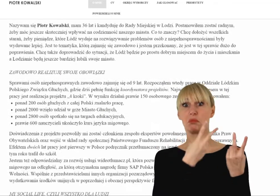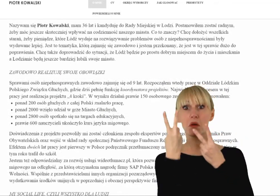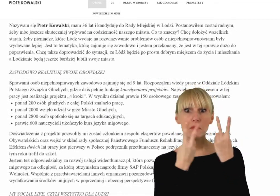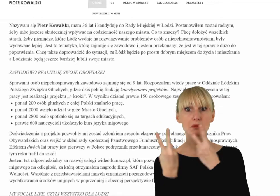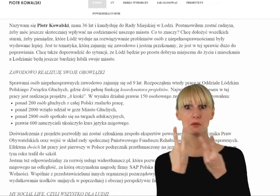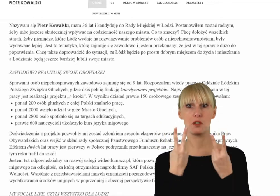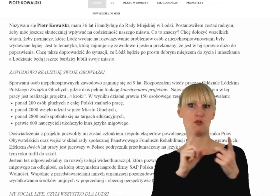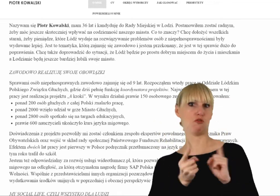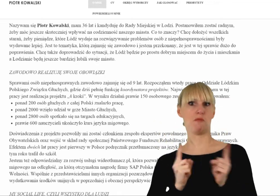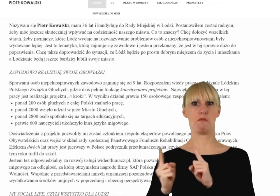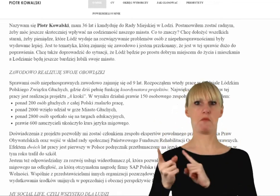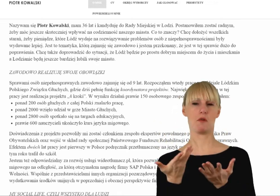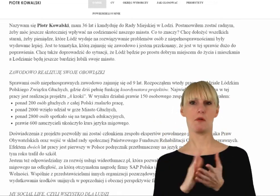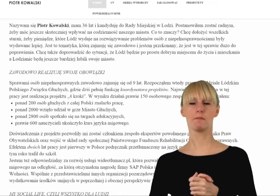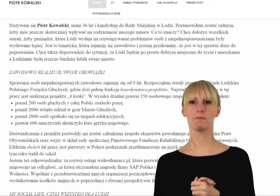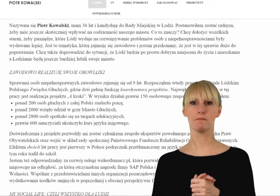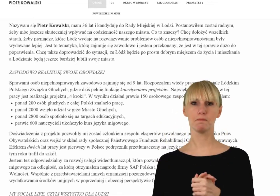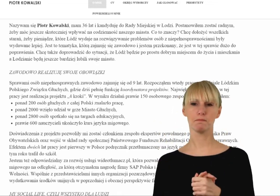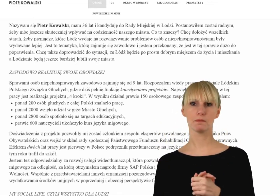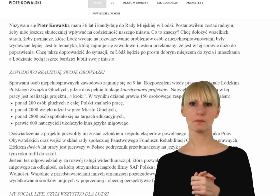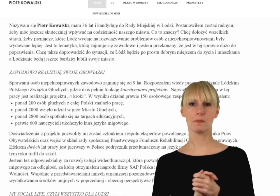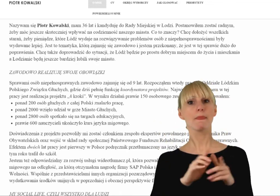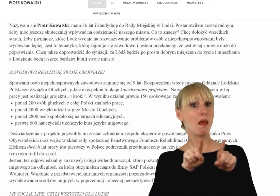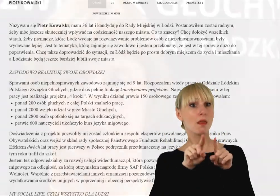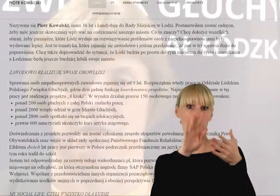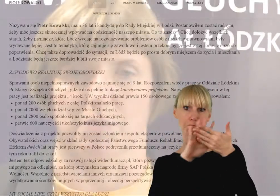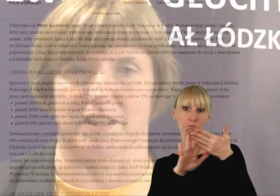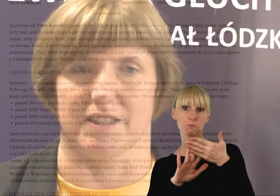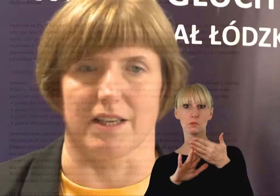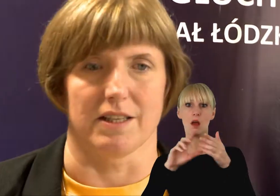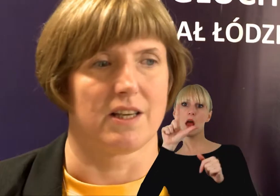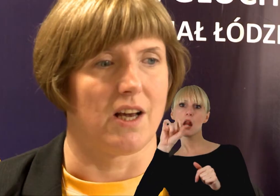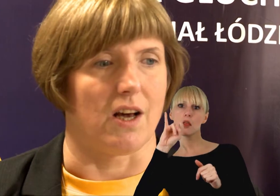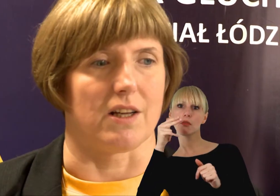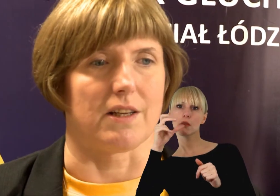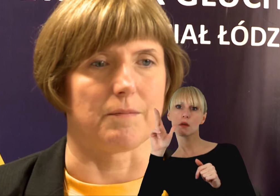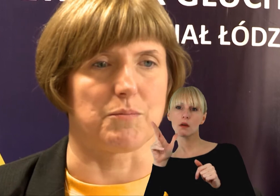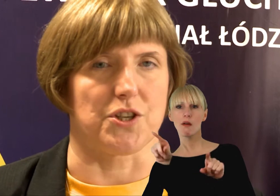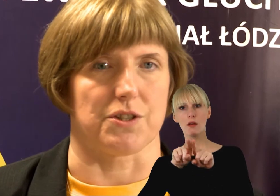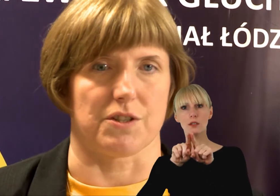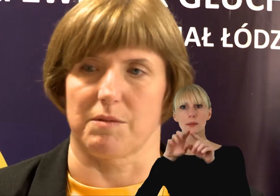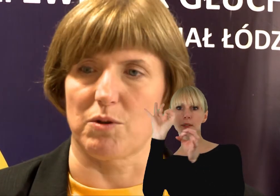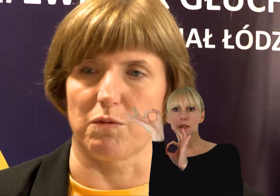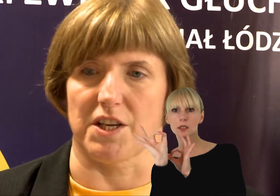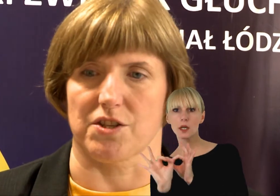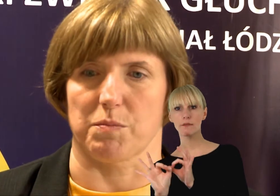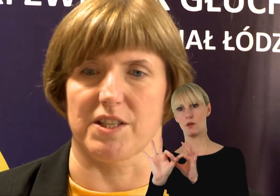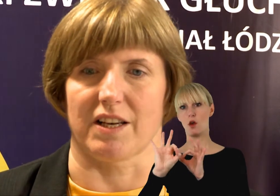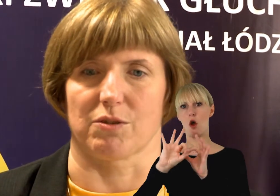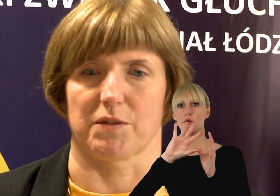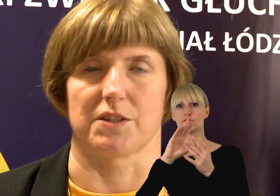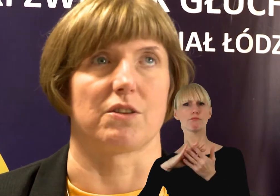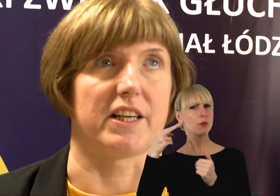odpowiednio strona właśnie pozwala mi dość szybko się poruszać i znaleźć właściwe informacje. Przy tym również